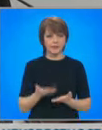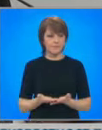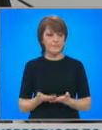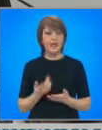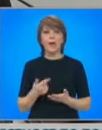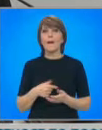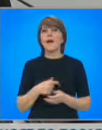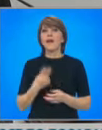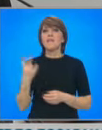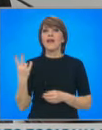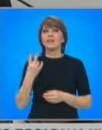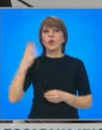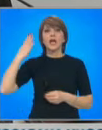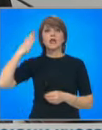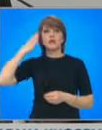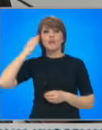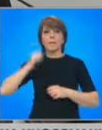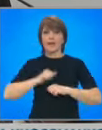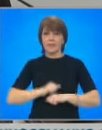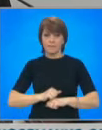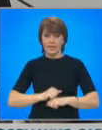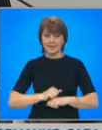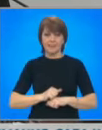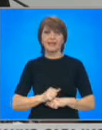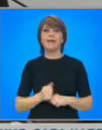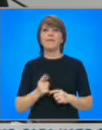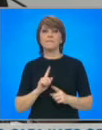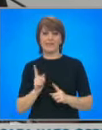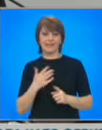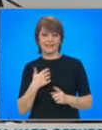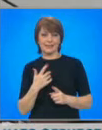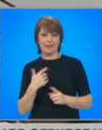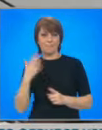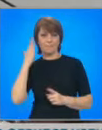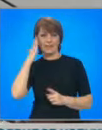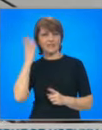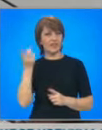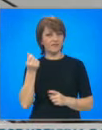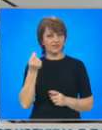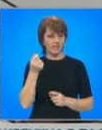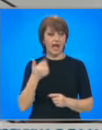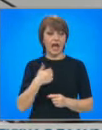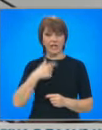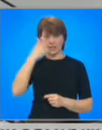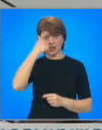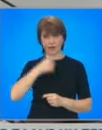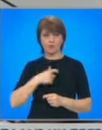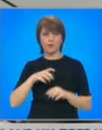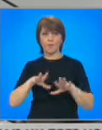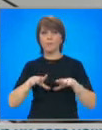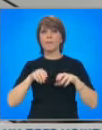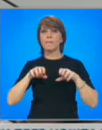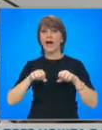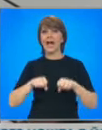По време на втория служебен кабинет не бях министър на финансите, сега нямахме техническо време да довършим работа, но аз лично поем ангажимент